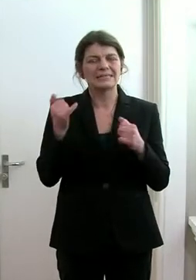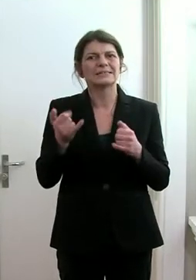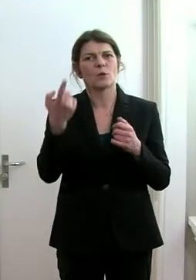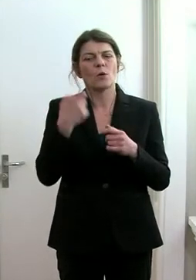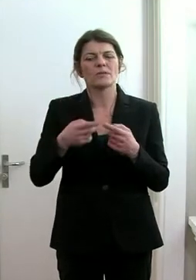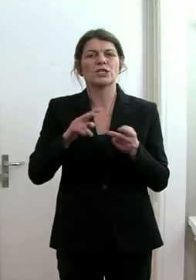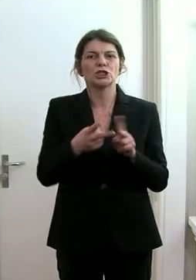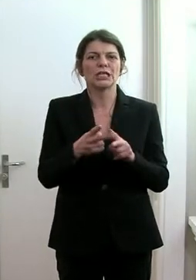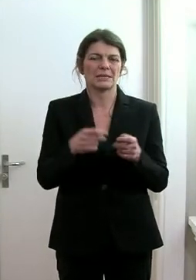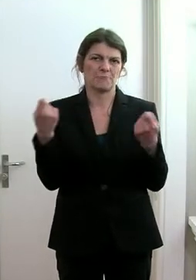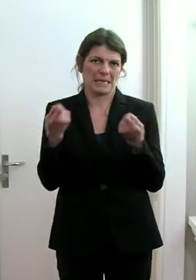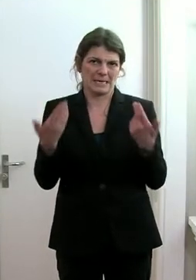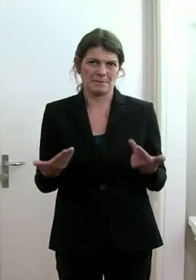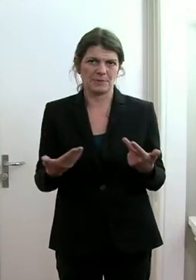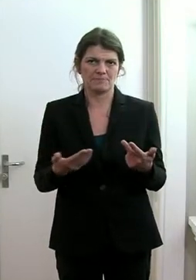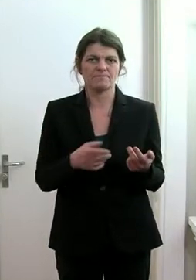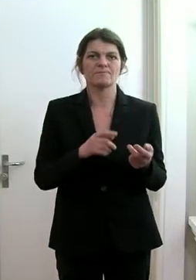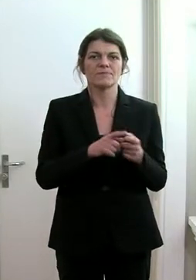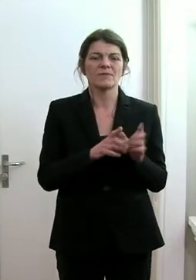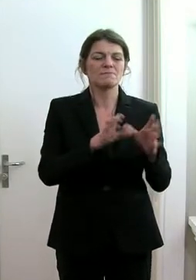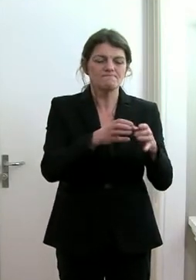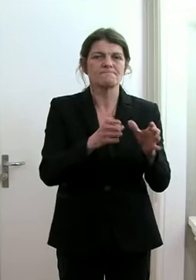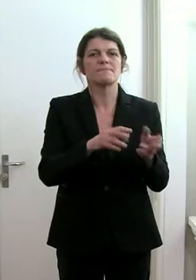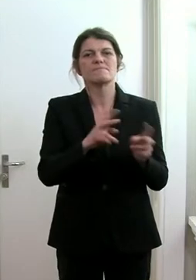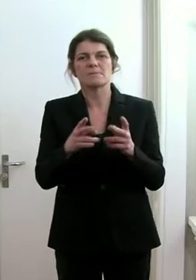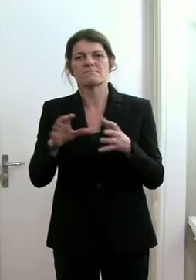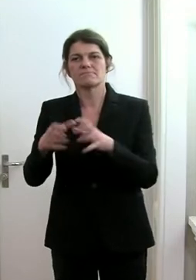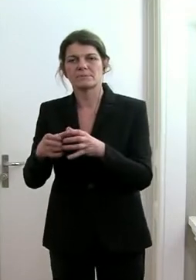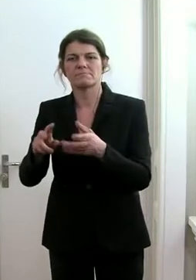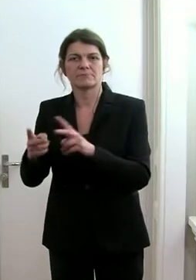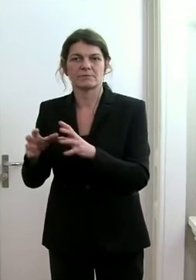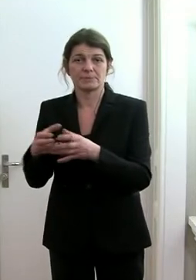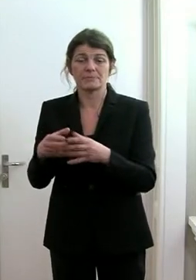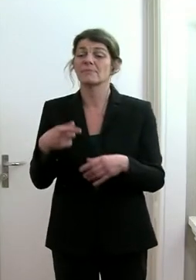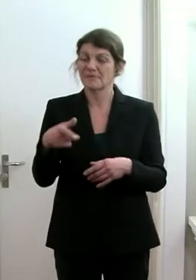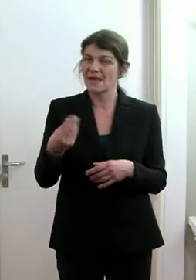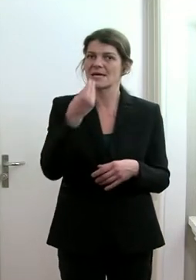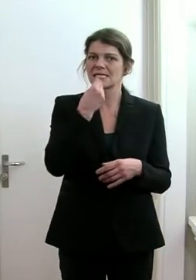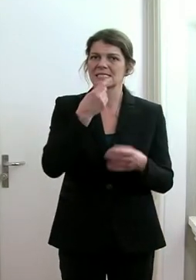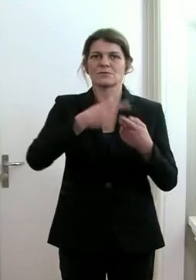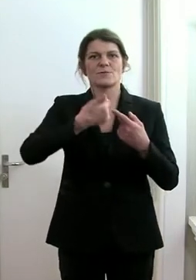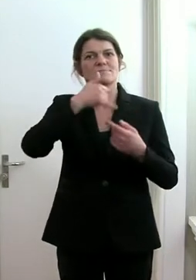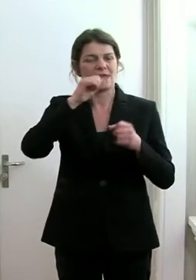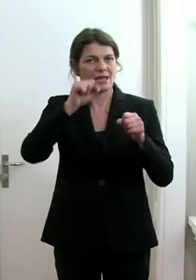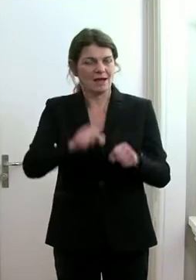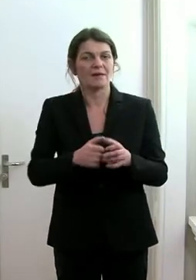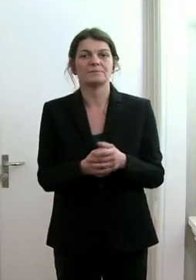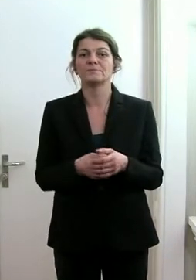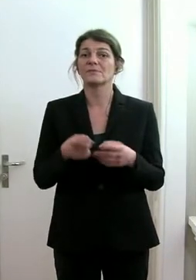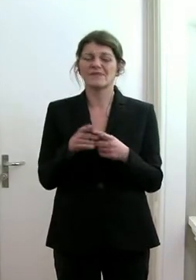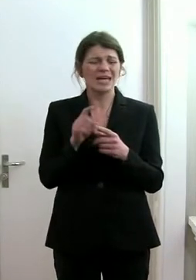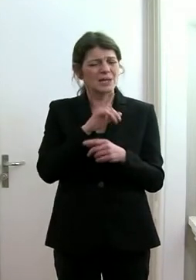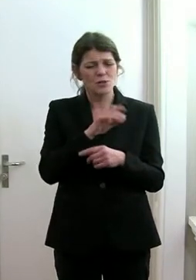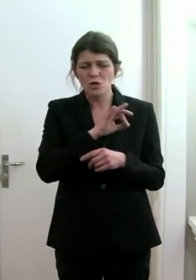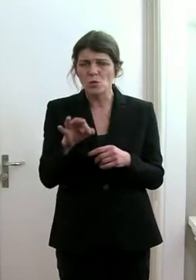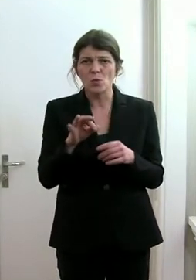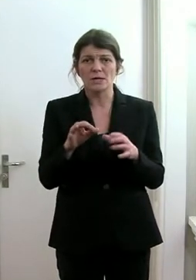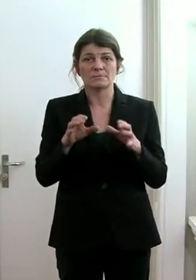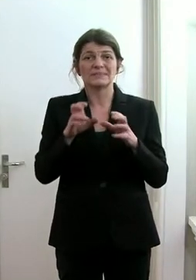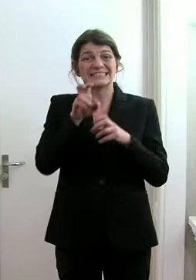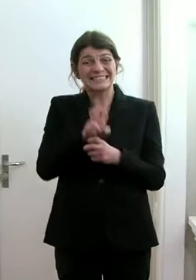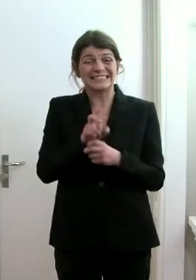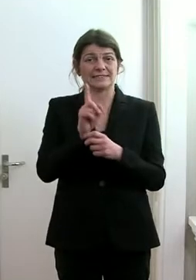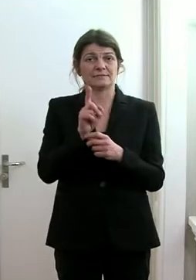eingeführt hat, dass die Konsumation von Speisen und Getränken wirklich ausschliesslich nur noch